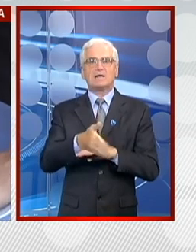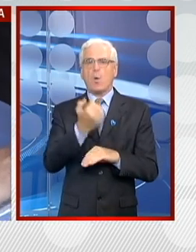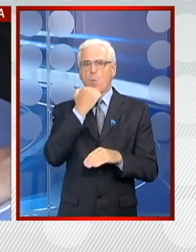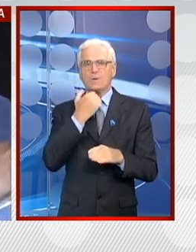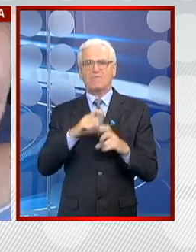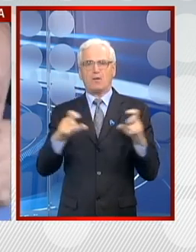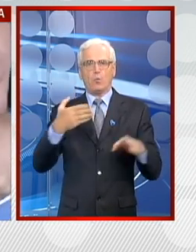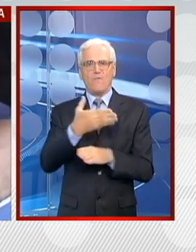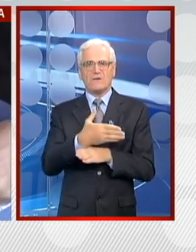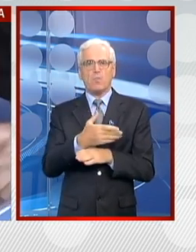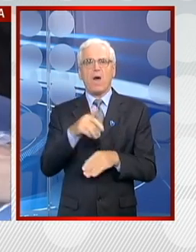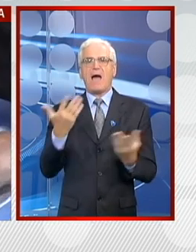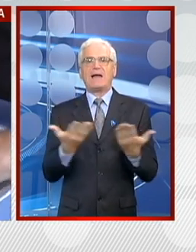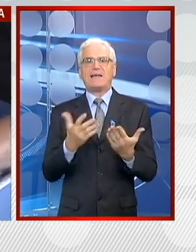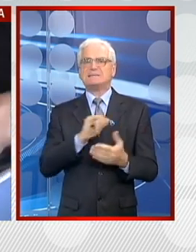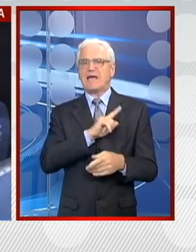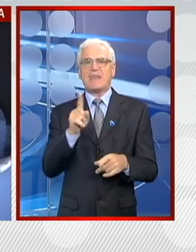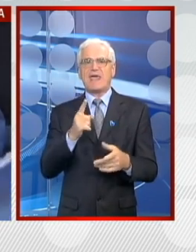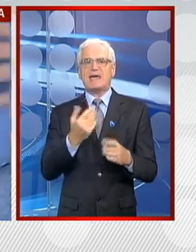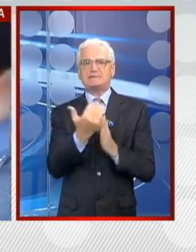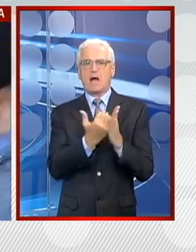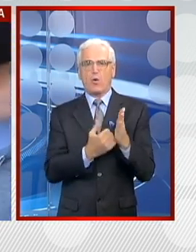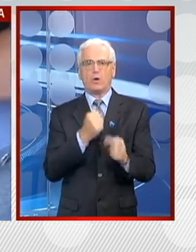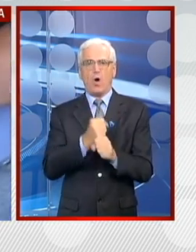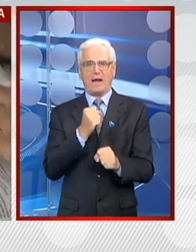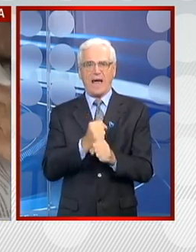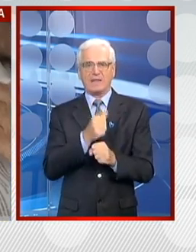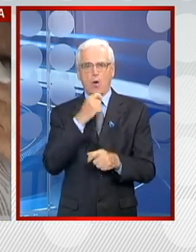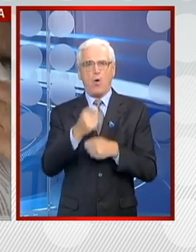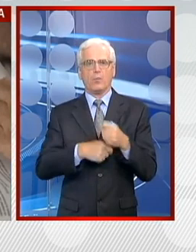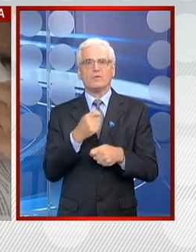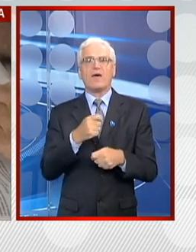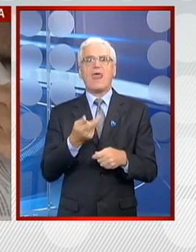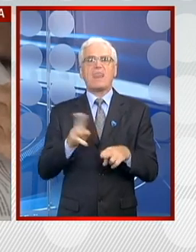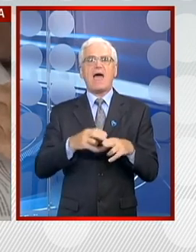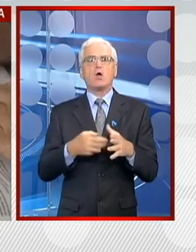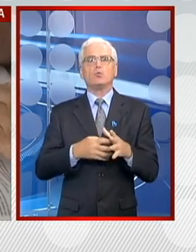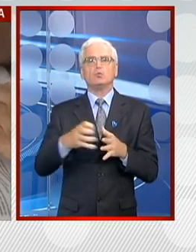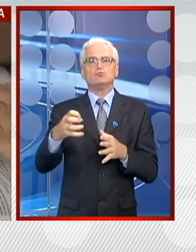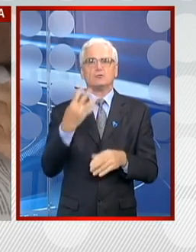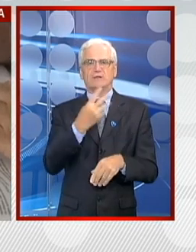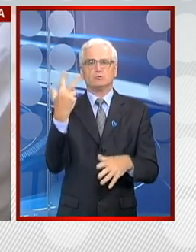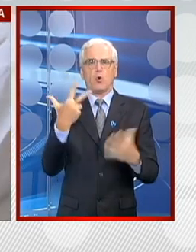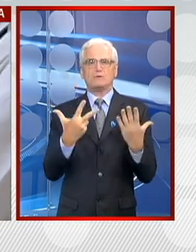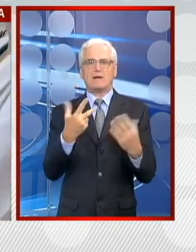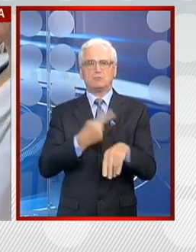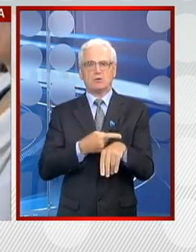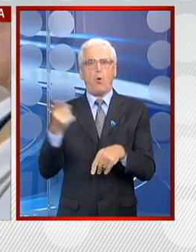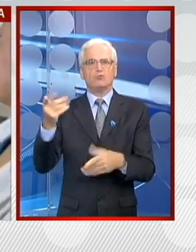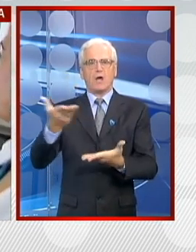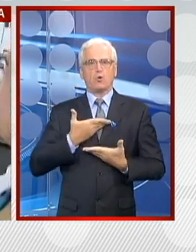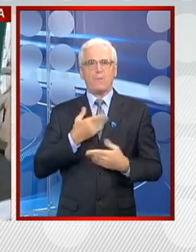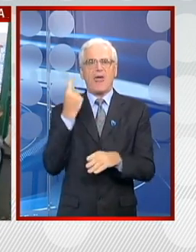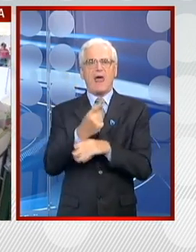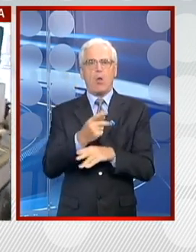ulazak na privetan posjed u kome se nelegalne delatnosti obavljaju, najduže za 48 sati dobit